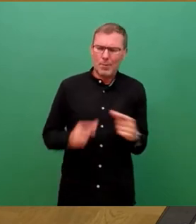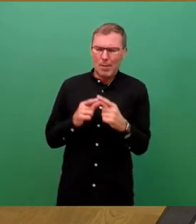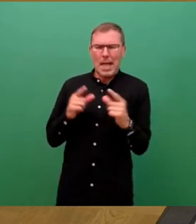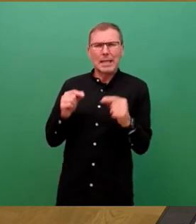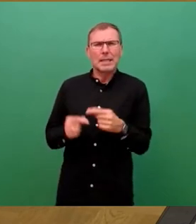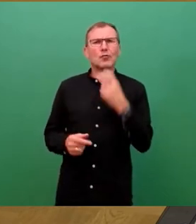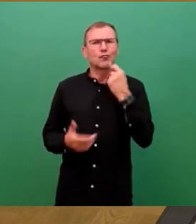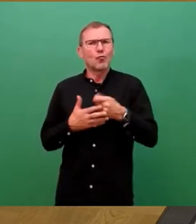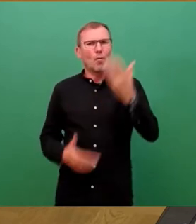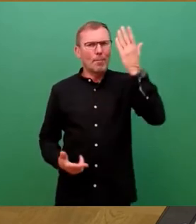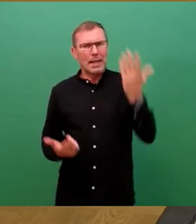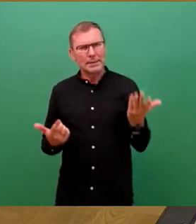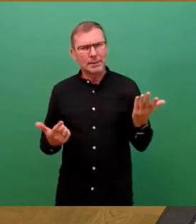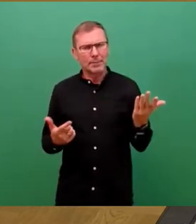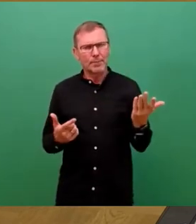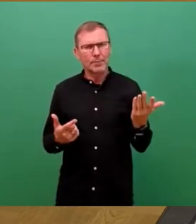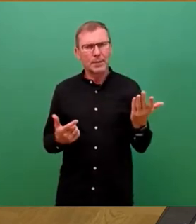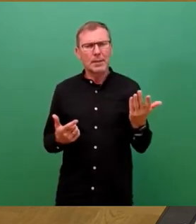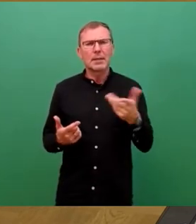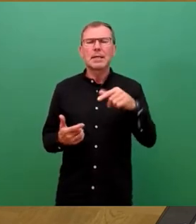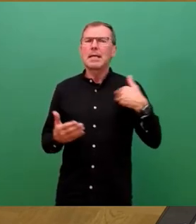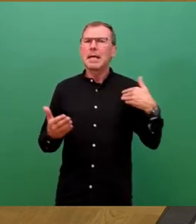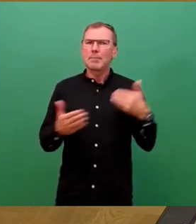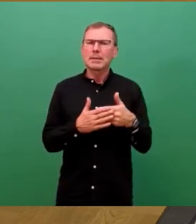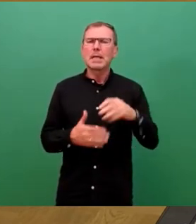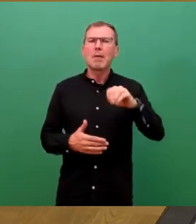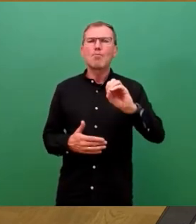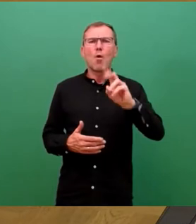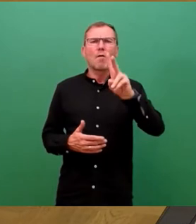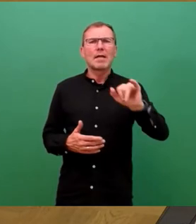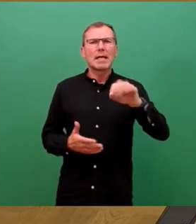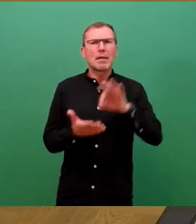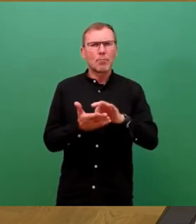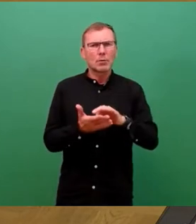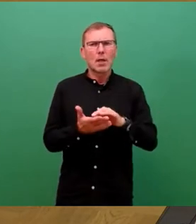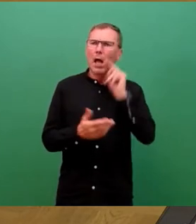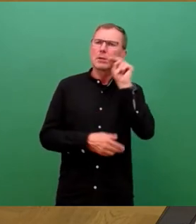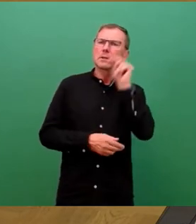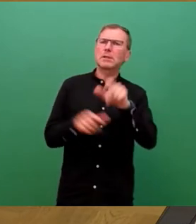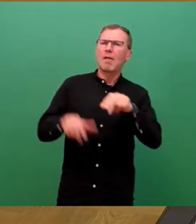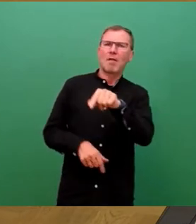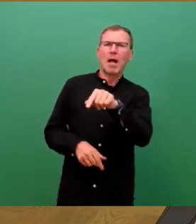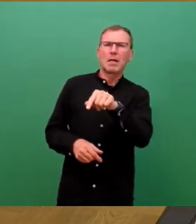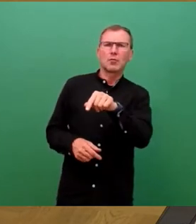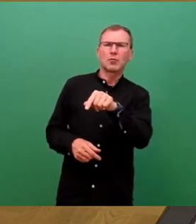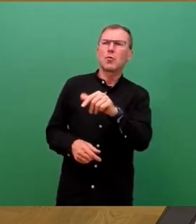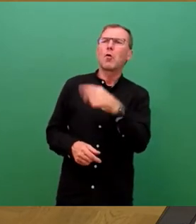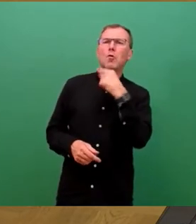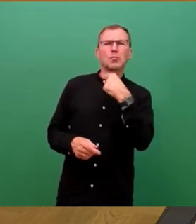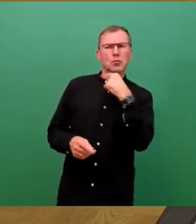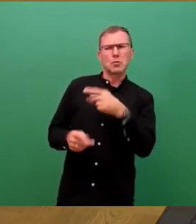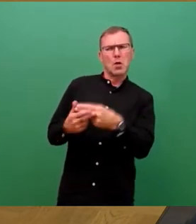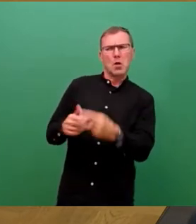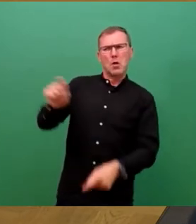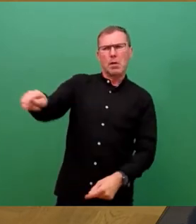Die bisher errichteten Mobi-Punkte wurden aus Sicht der Verwaltung errichtet an Orten, die die Verwaltung für notwendig und zielführend